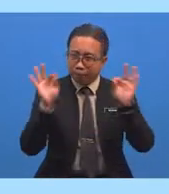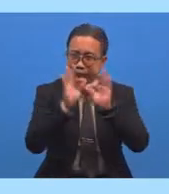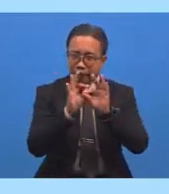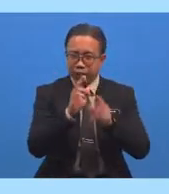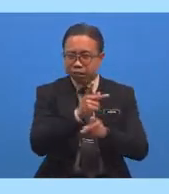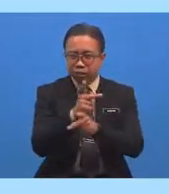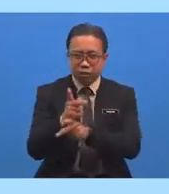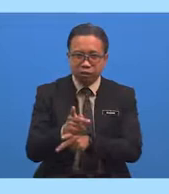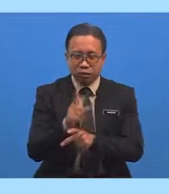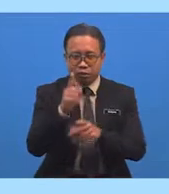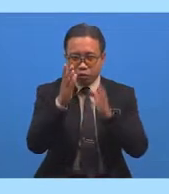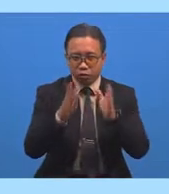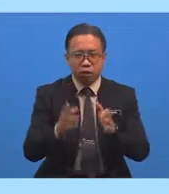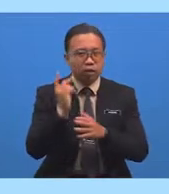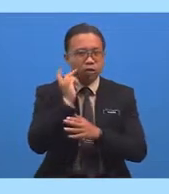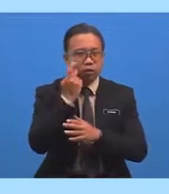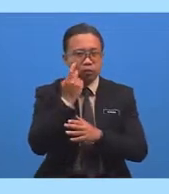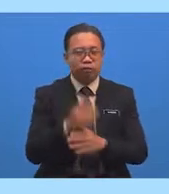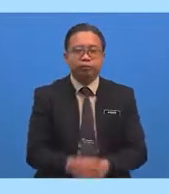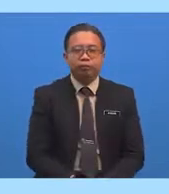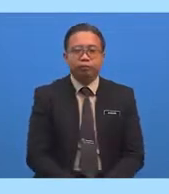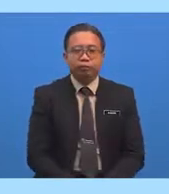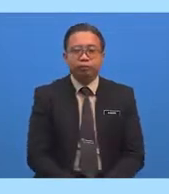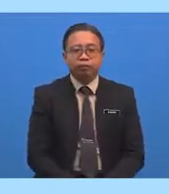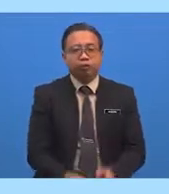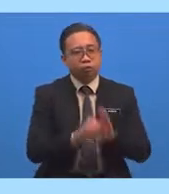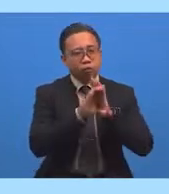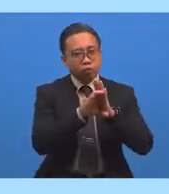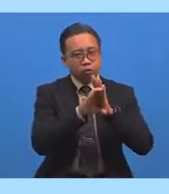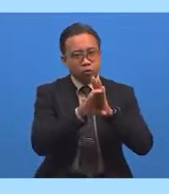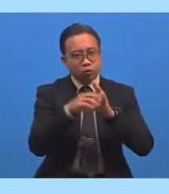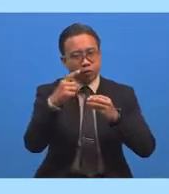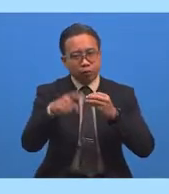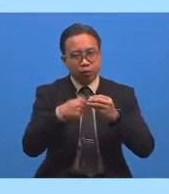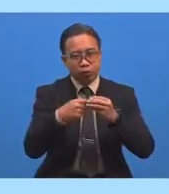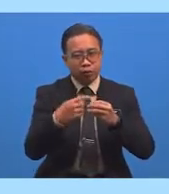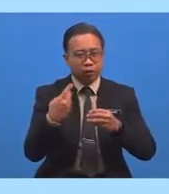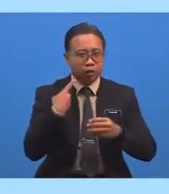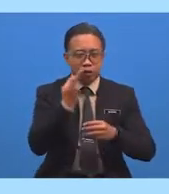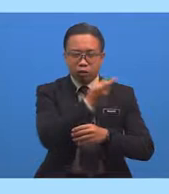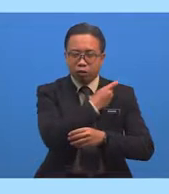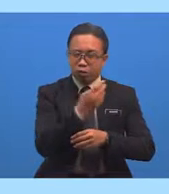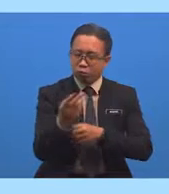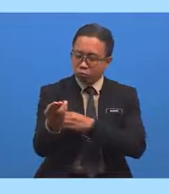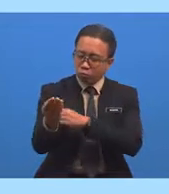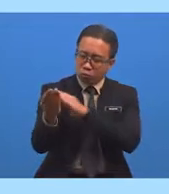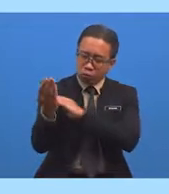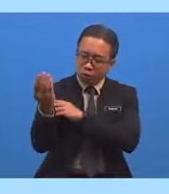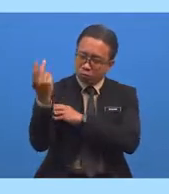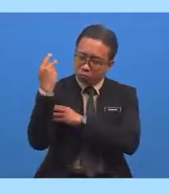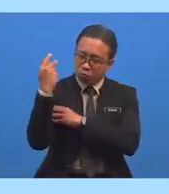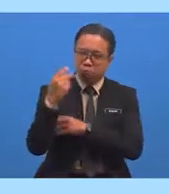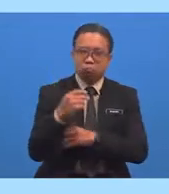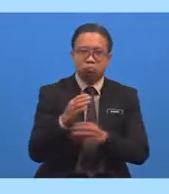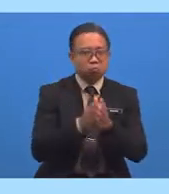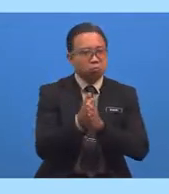Menjadi Seorang Yang Kuat Sebagai Contoh Apabila Kita Kuat Apabila Kita Rajin